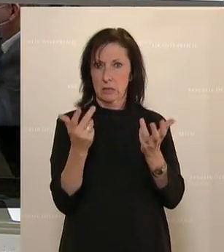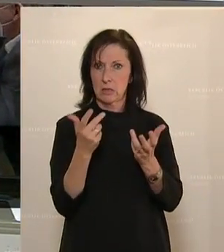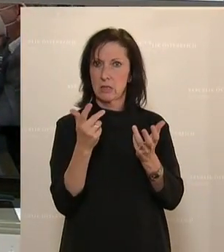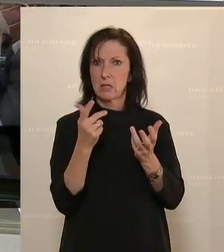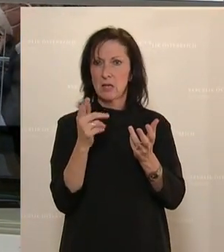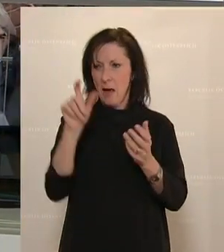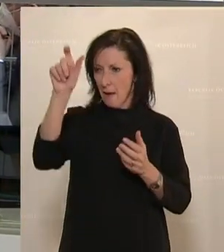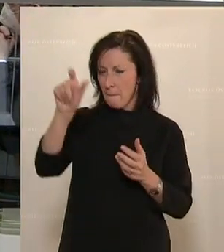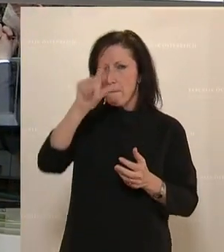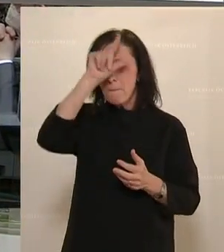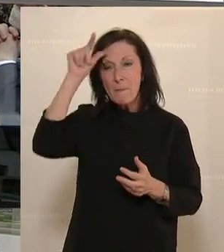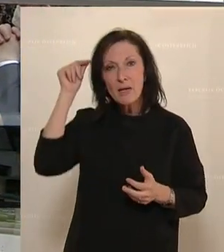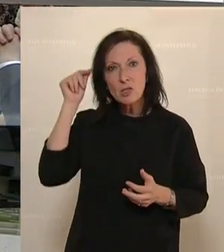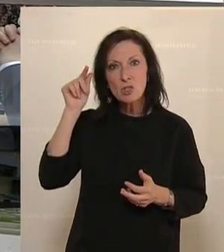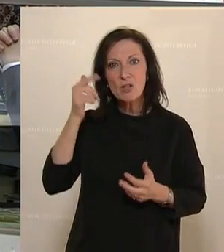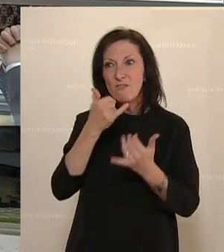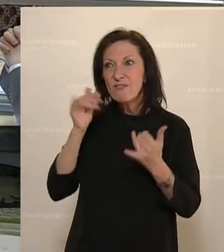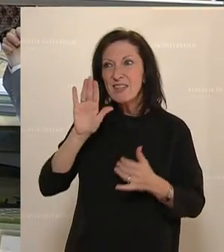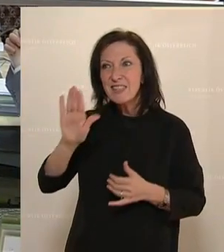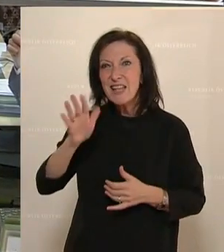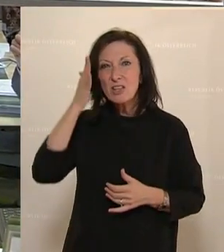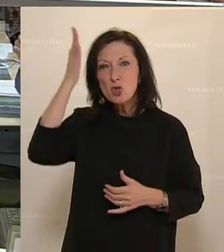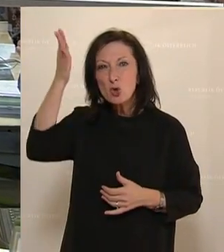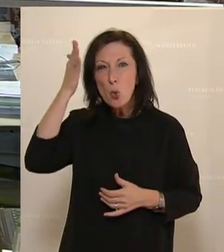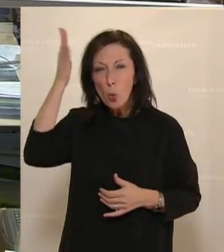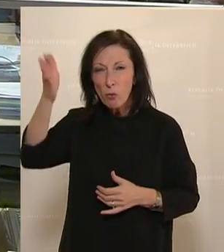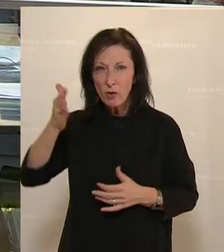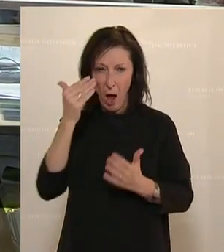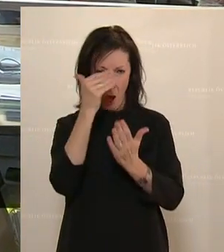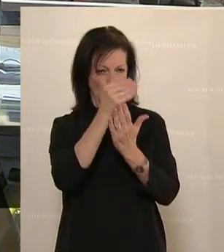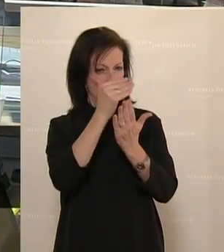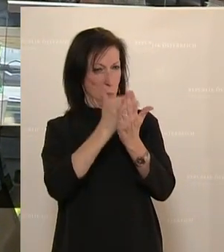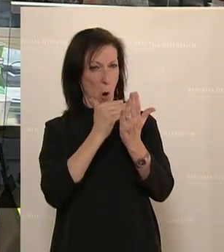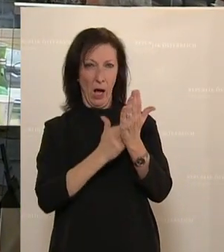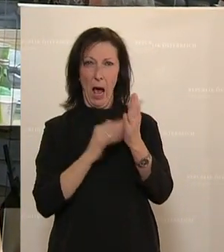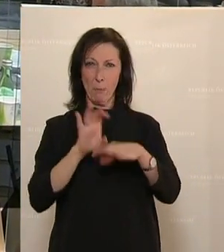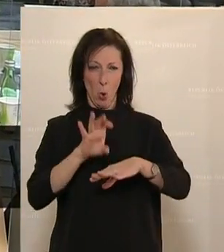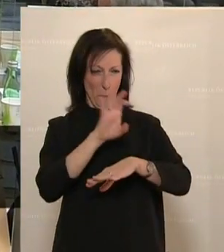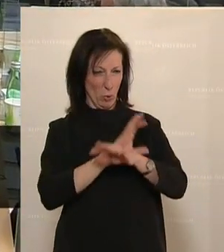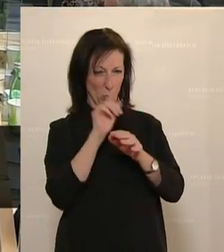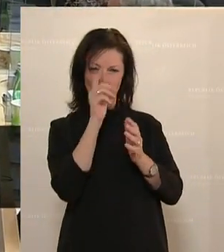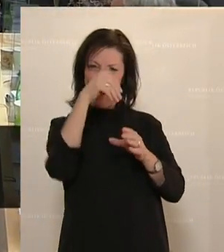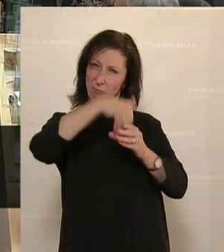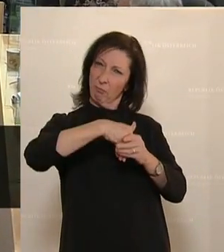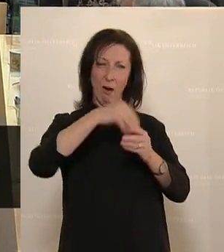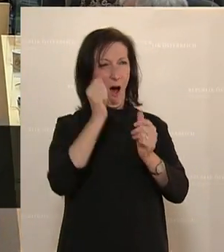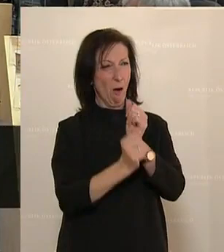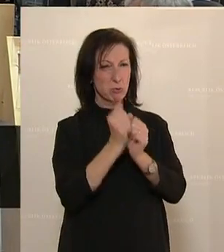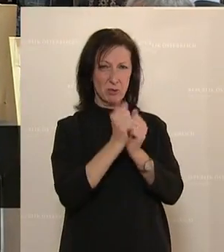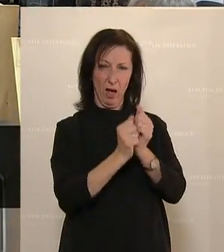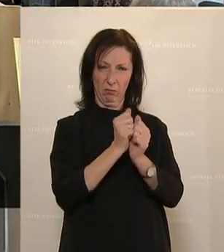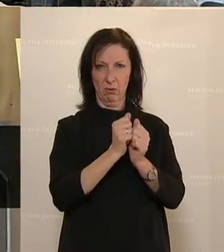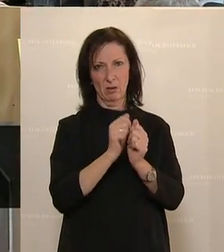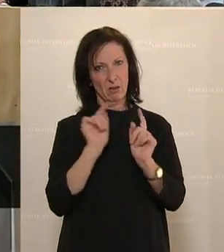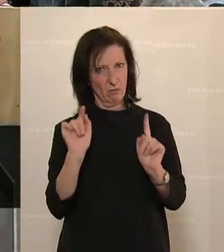die Zukunft eines Menschen durch ein programmiertes Computersystem als sehr gefährlich. Es bleibt